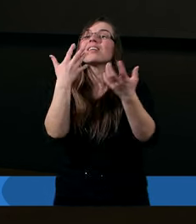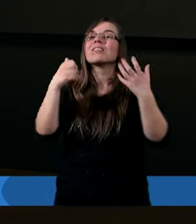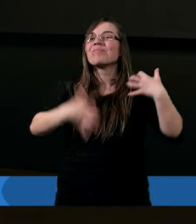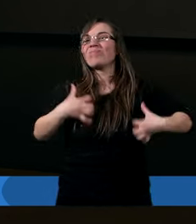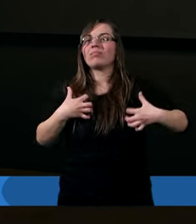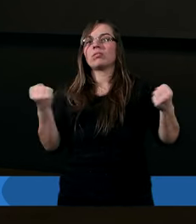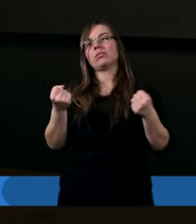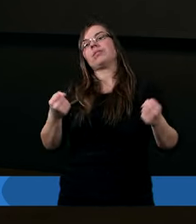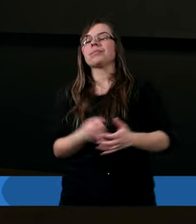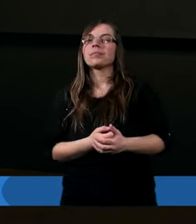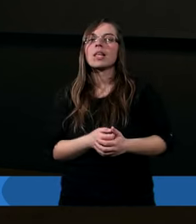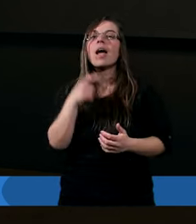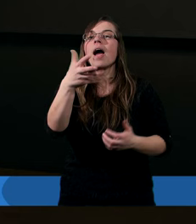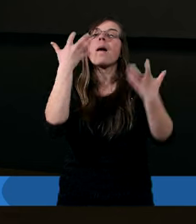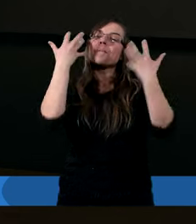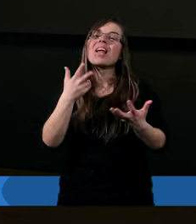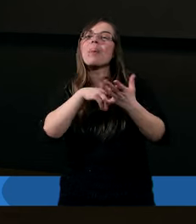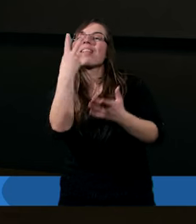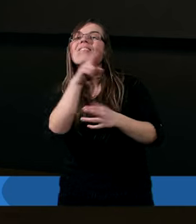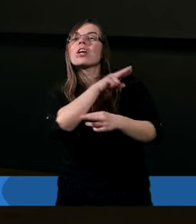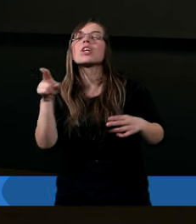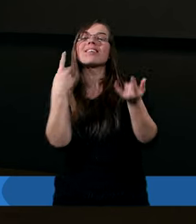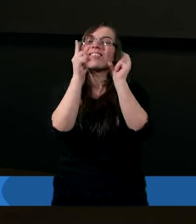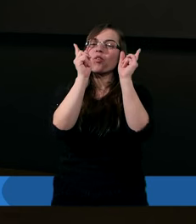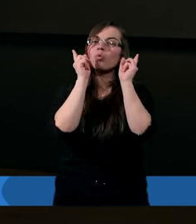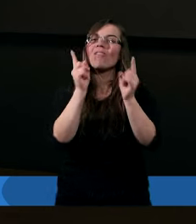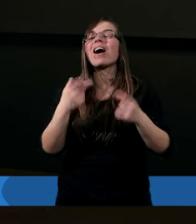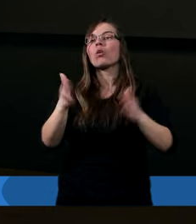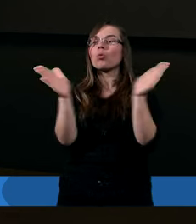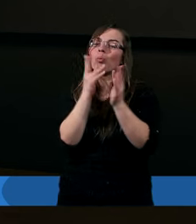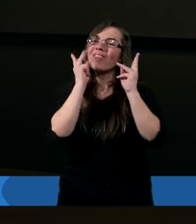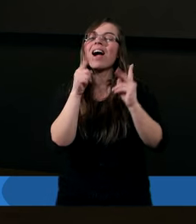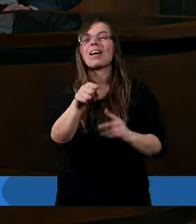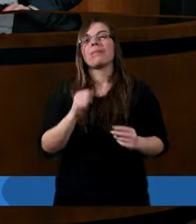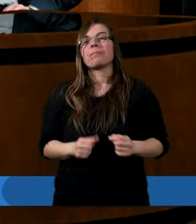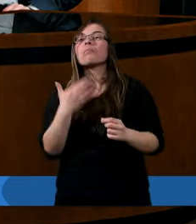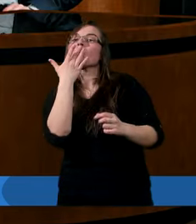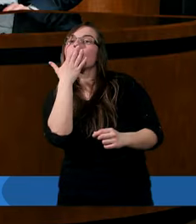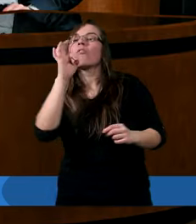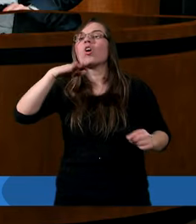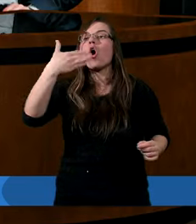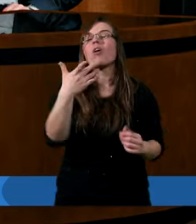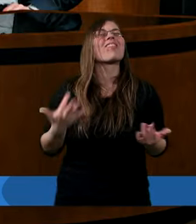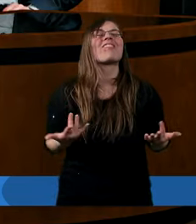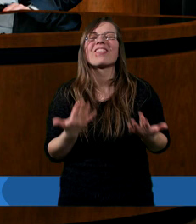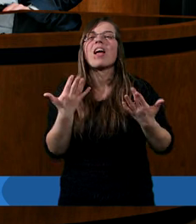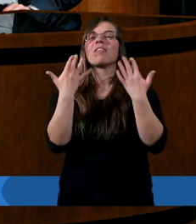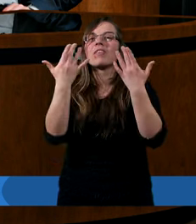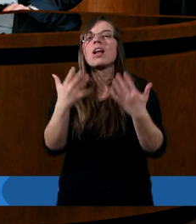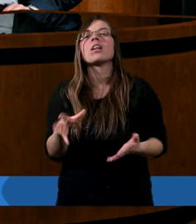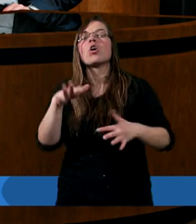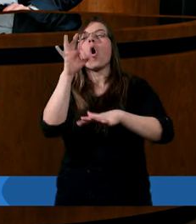Chciałbym jeszcze na dwie rzeczy zwrócić krótko uwagę. Mówimy o tym dziele